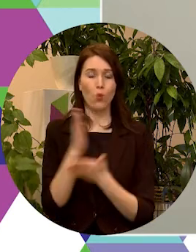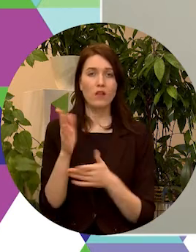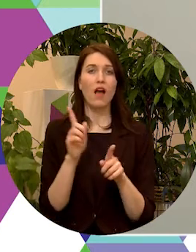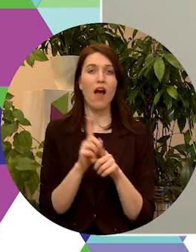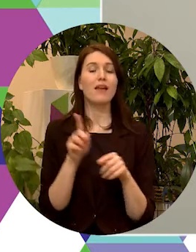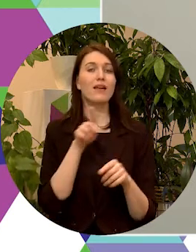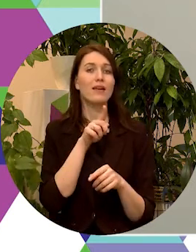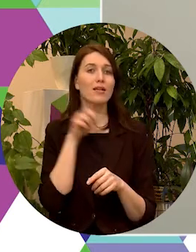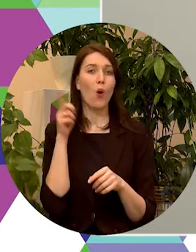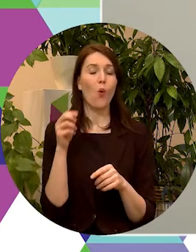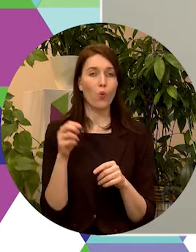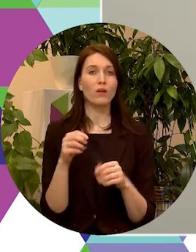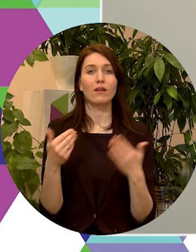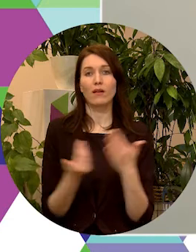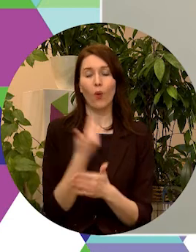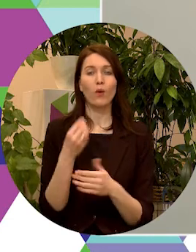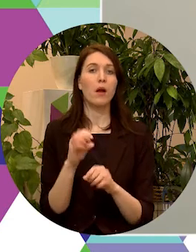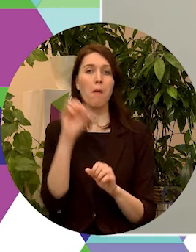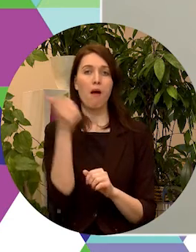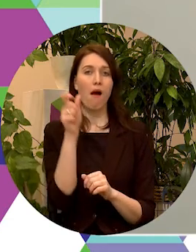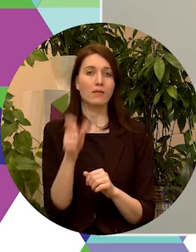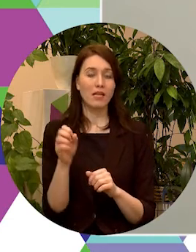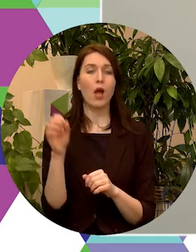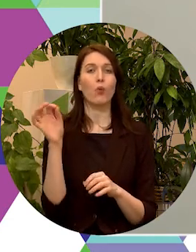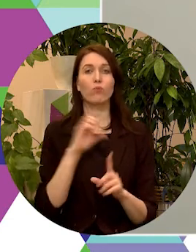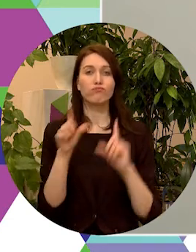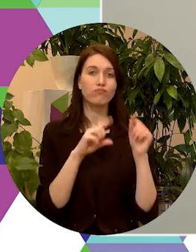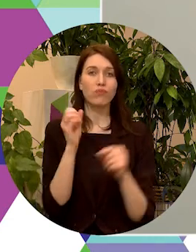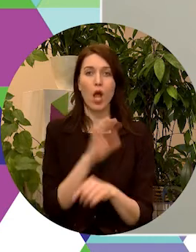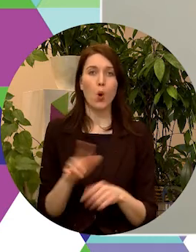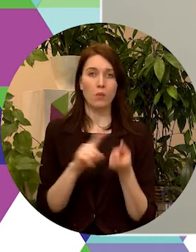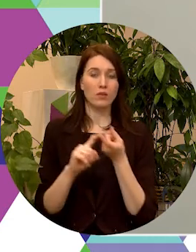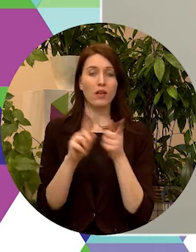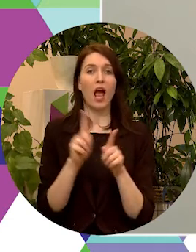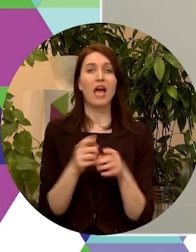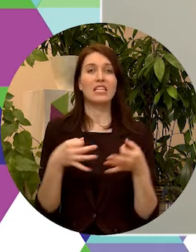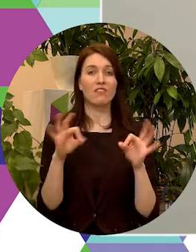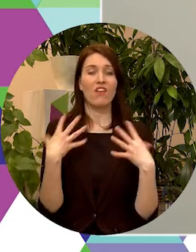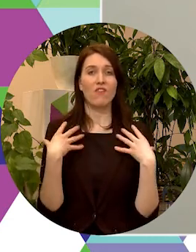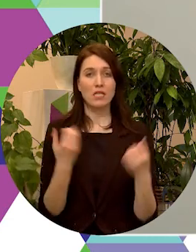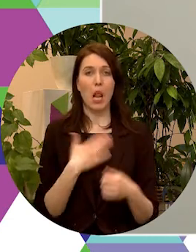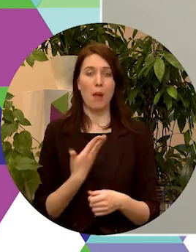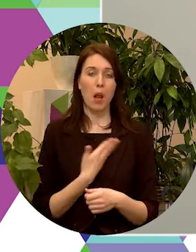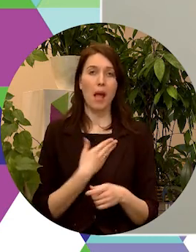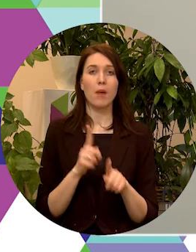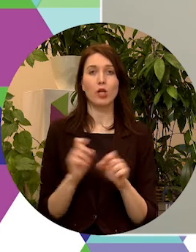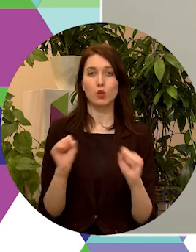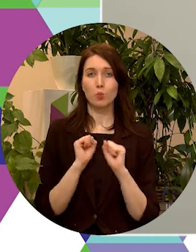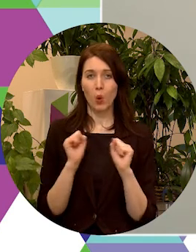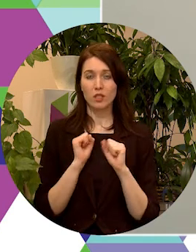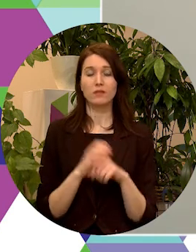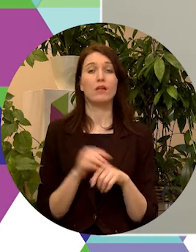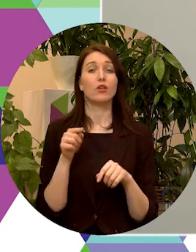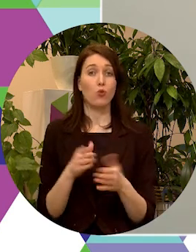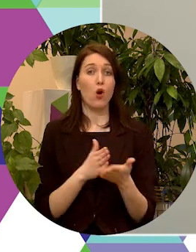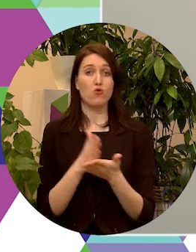mākslinieku mobilitāte Eiropas Savienībā. Un, jā, viena no kultiskajām jomām ir veselība, latlaiba un sports. Un šo